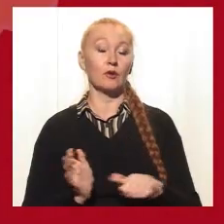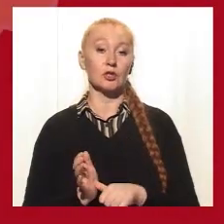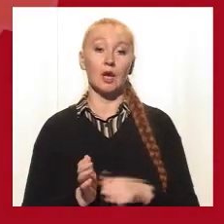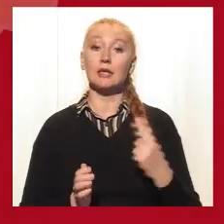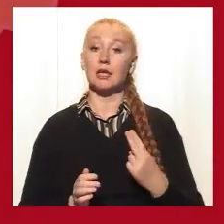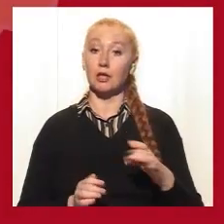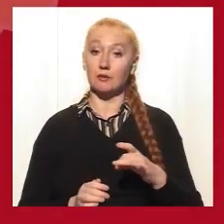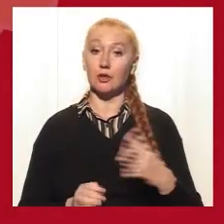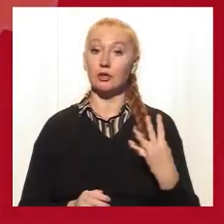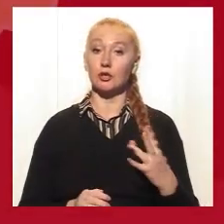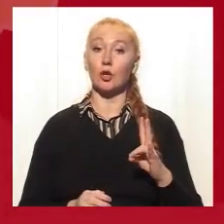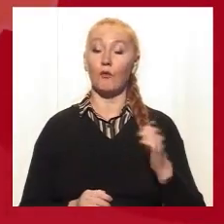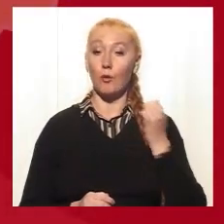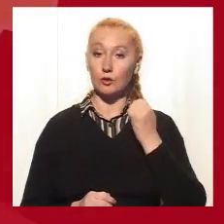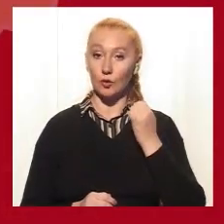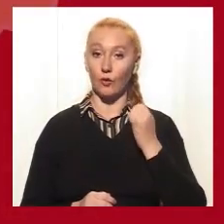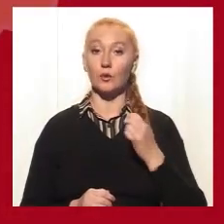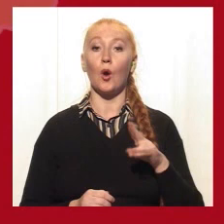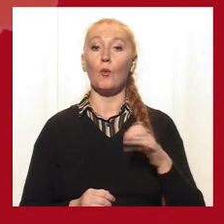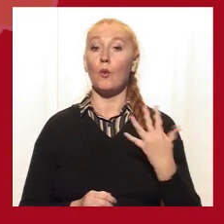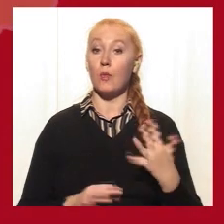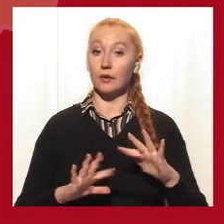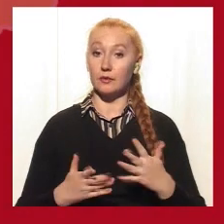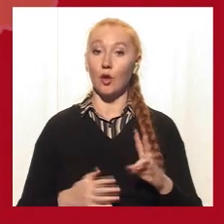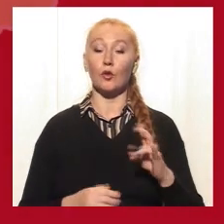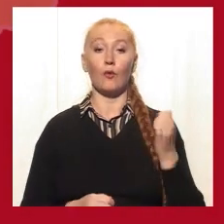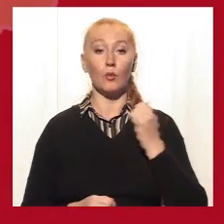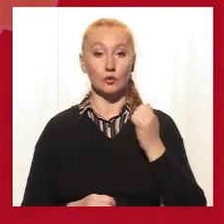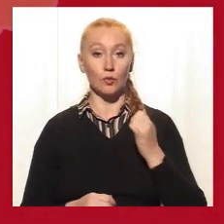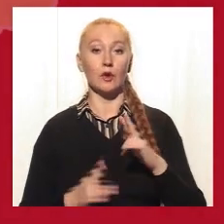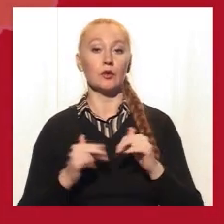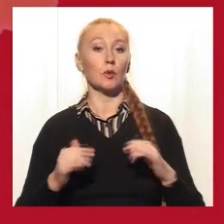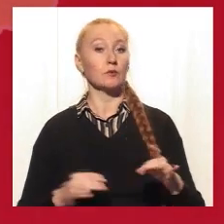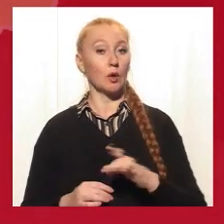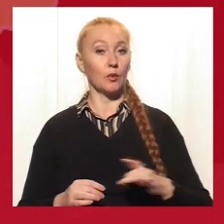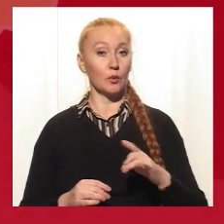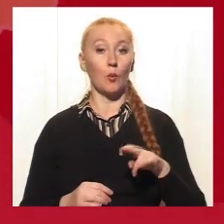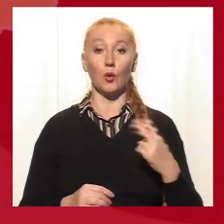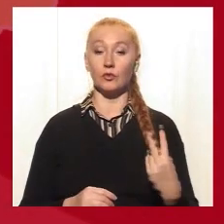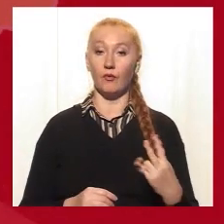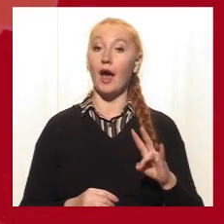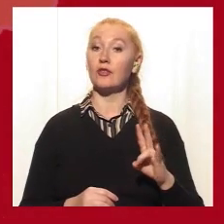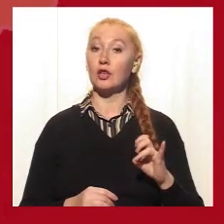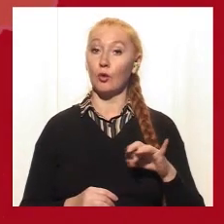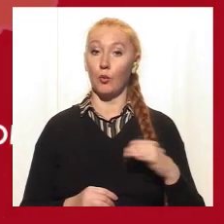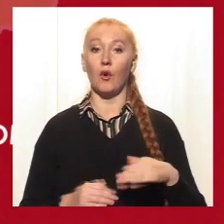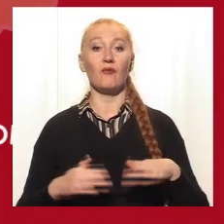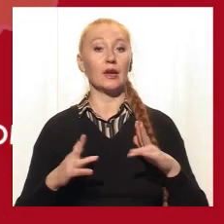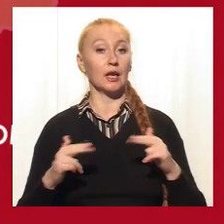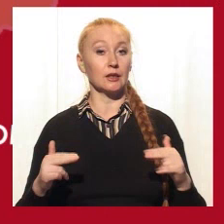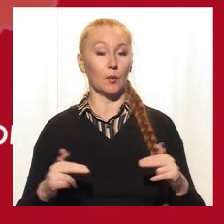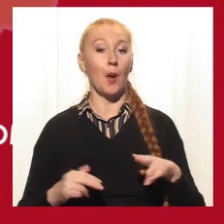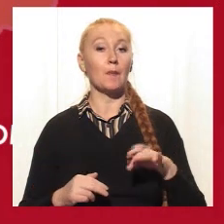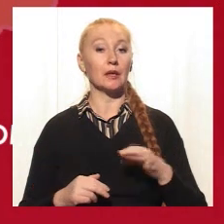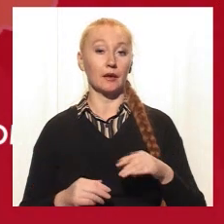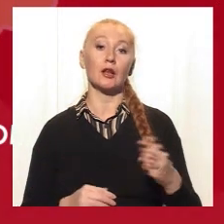Царичанського району, 4 Новомосковського. По 5 випадків у Новомосковську і Дніпровському районі, по 2 у Нікополі, Верхнєдніпровському,